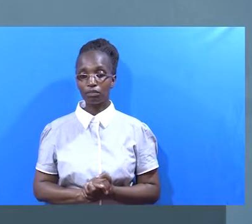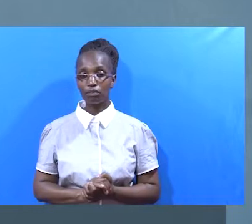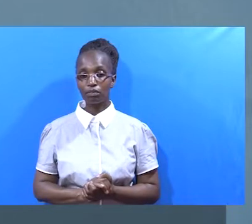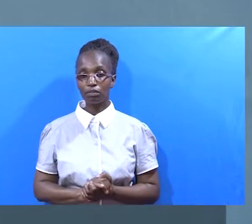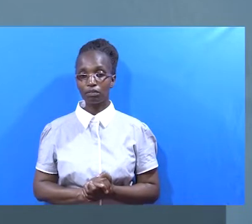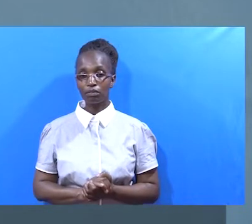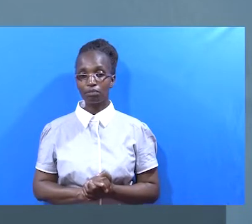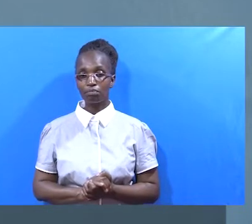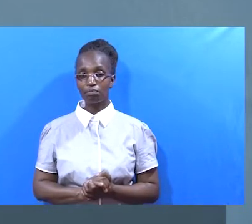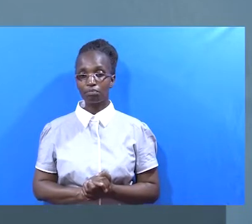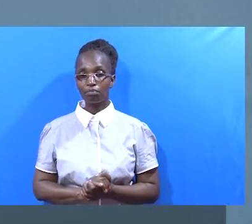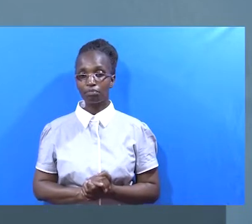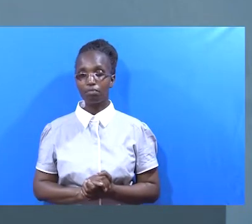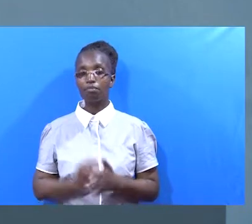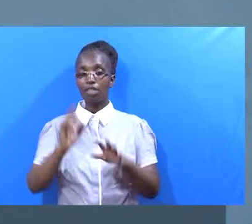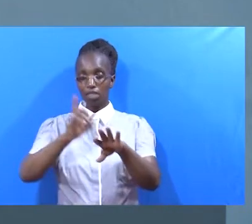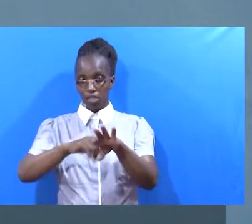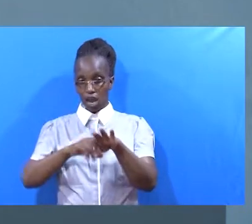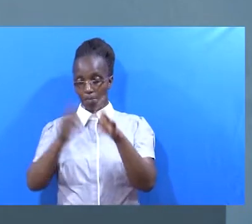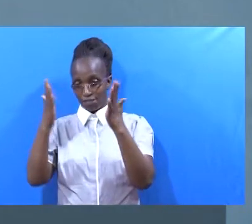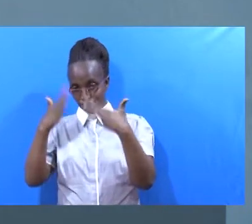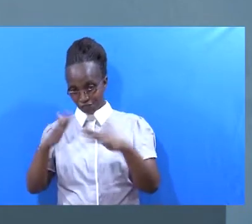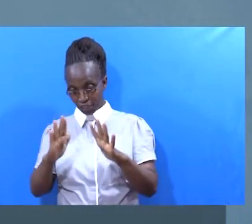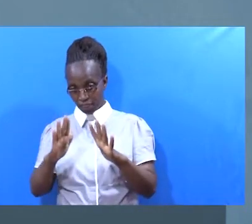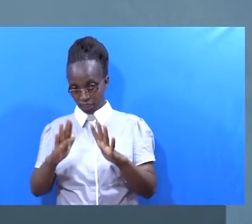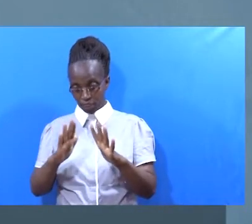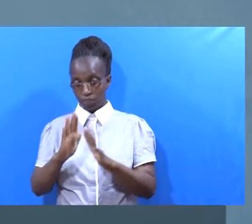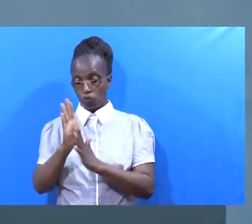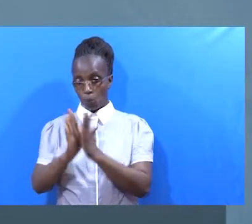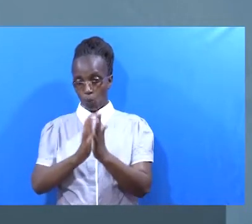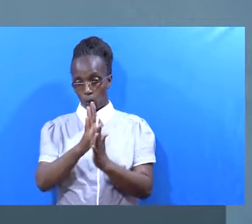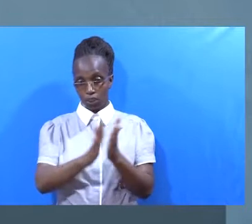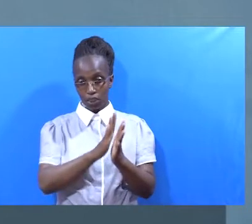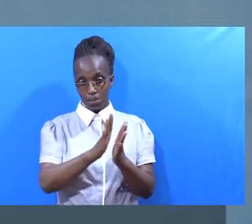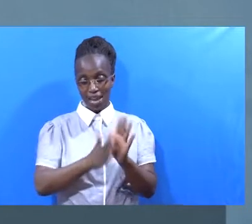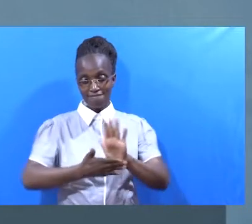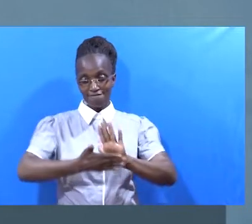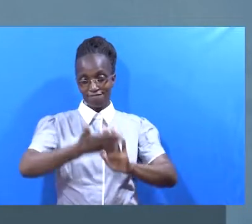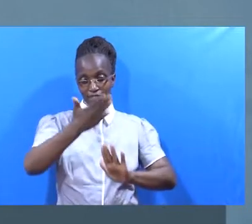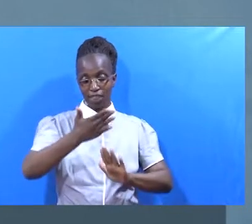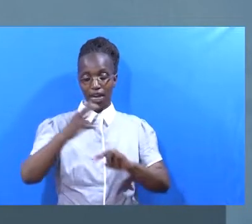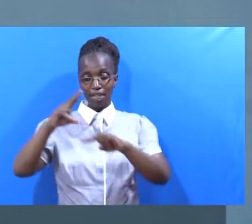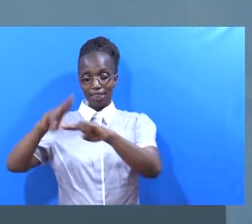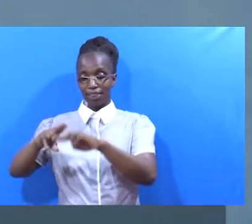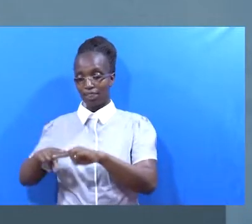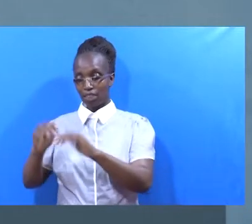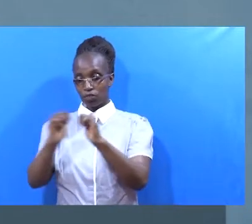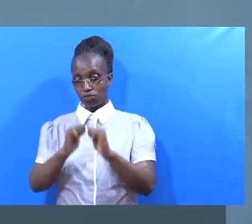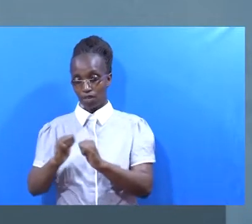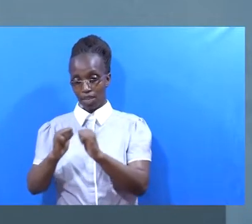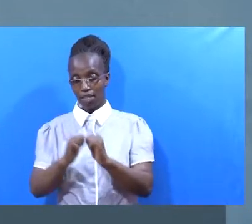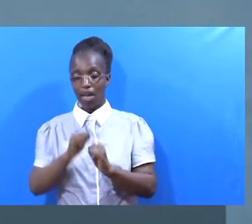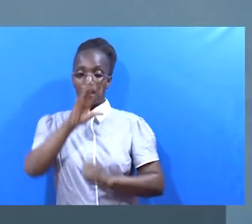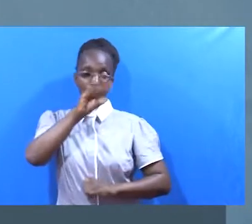Basi ya lipo kuisha kuatawatha migu Na kuyatua mafazi yake na kukieti tena